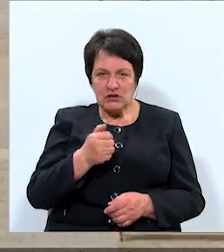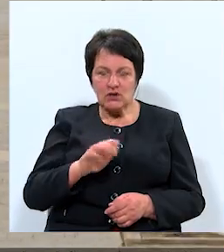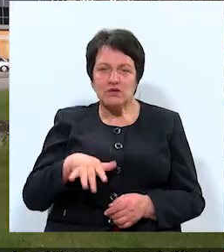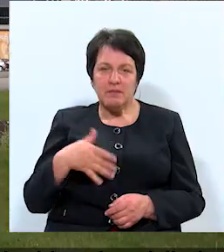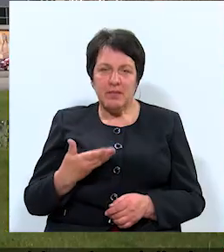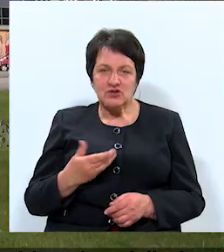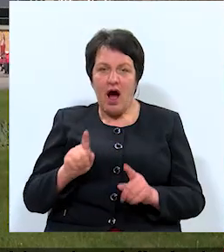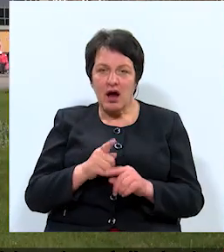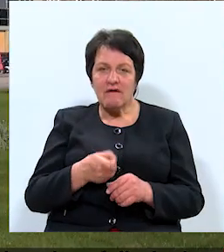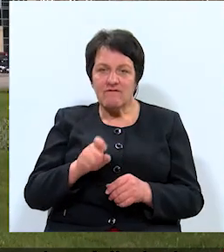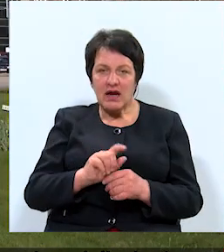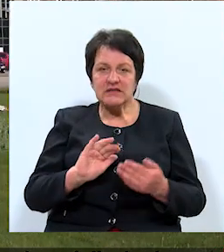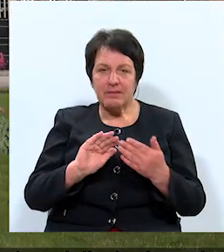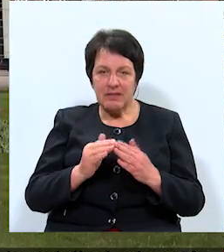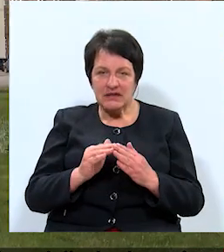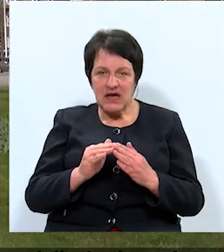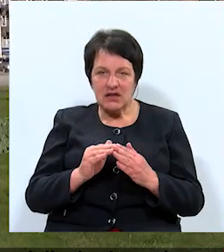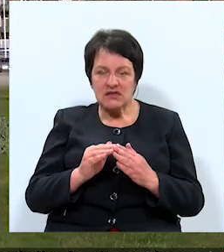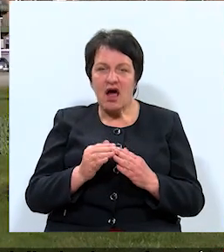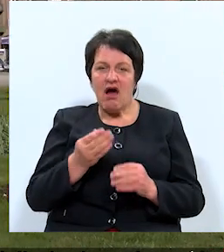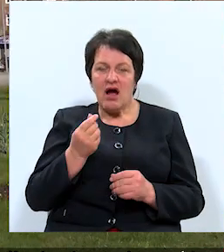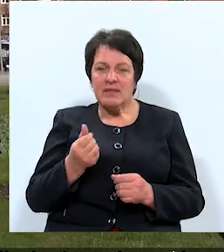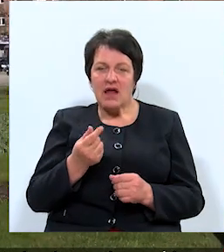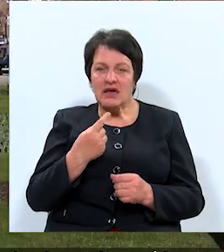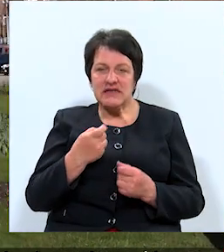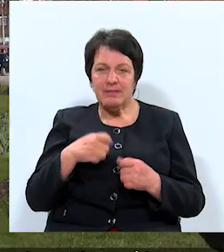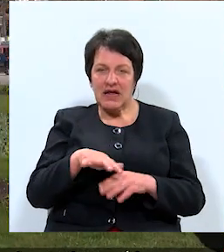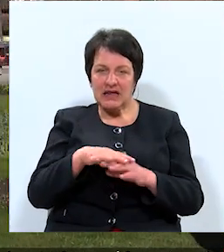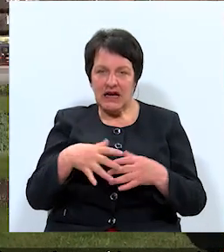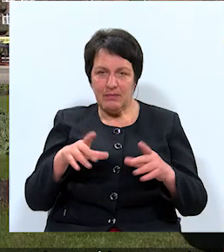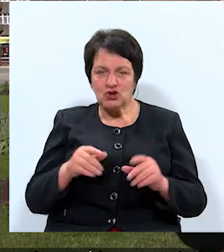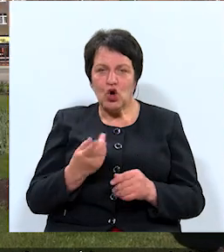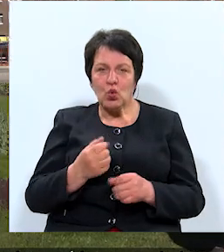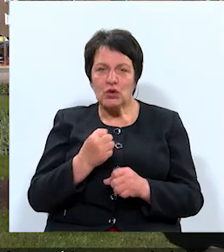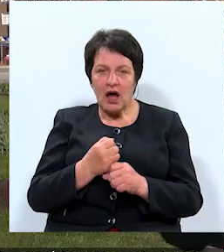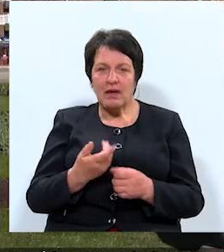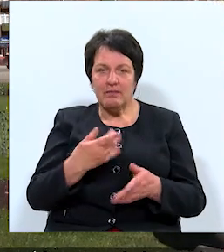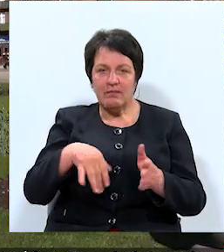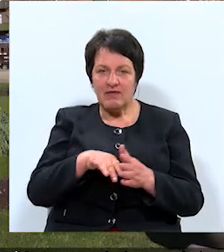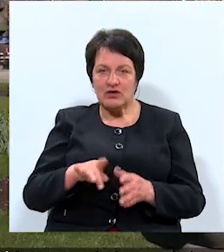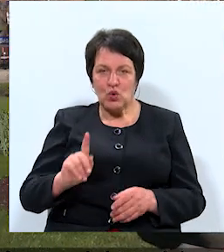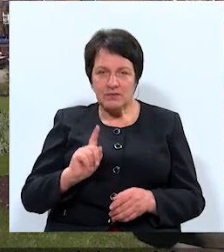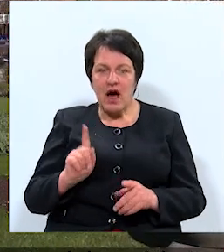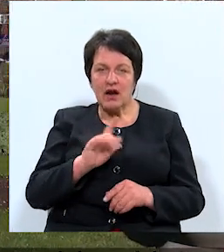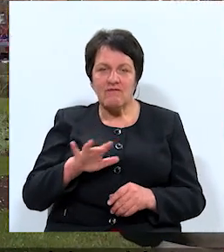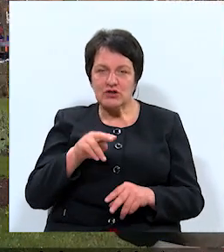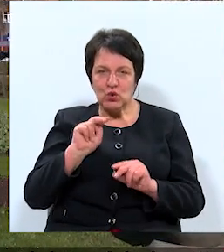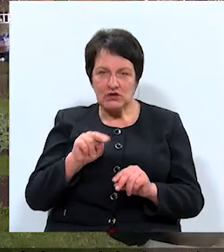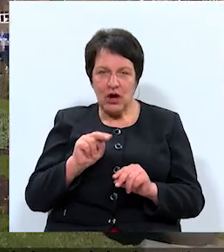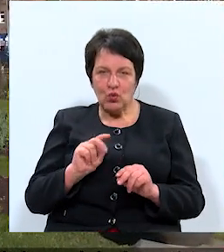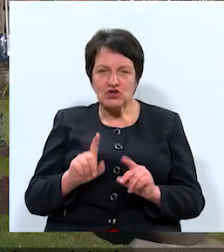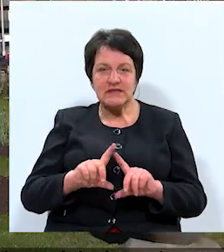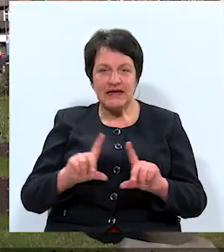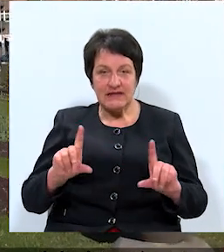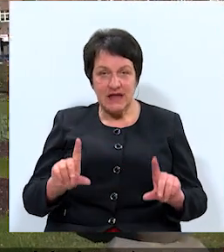piedzīvojušas arī vairākas pilsētas kapitālsabiedrības, kuru darbam nupievēršušas uzmanību arī valsts uzraugošās